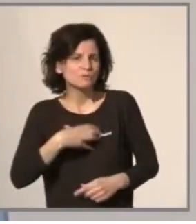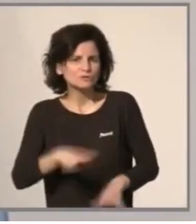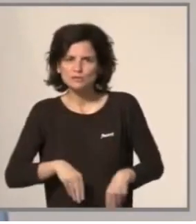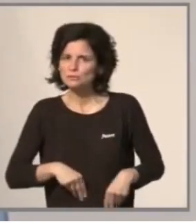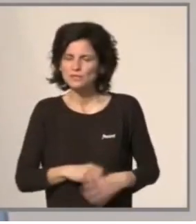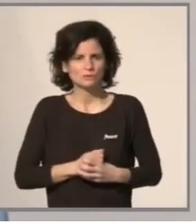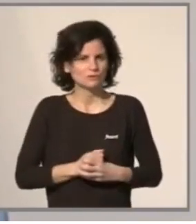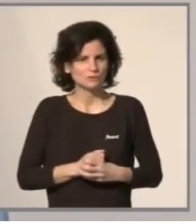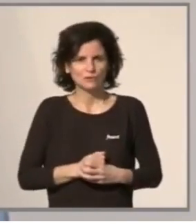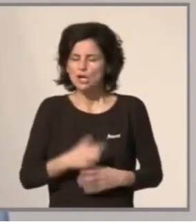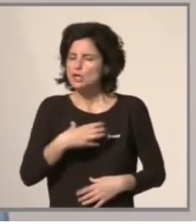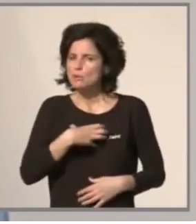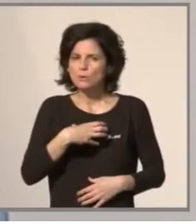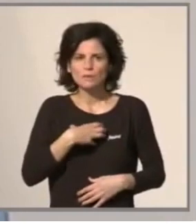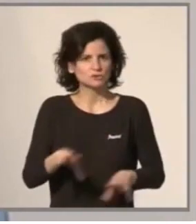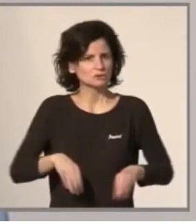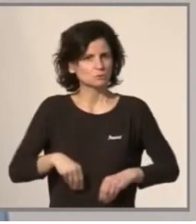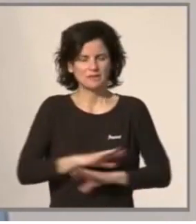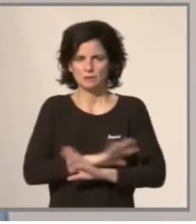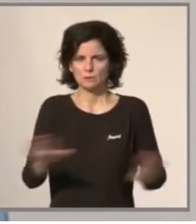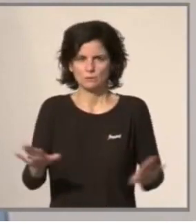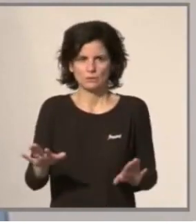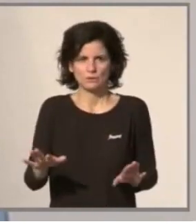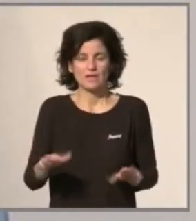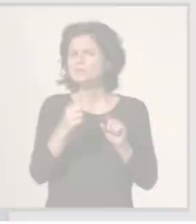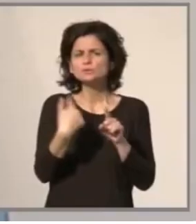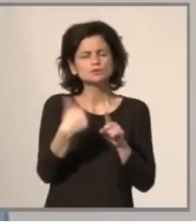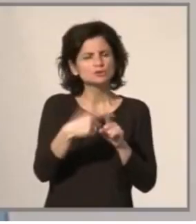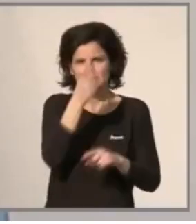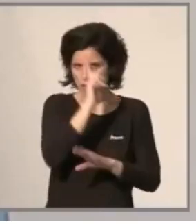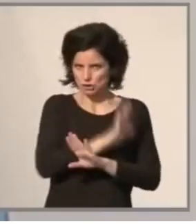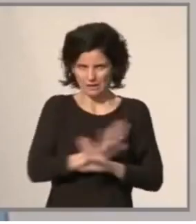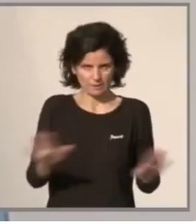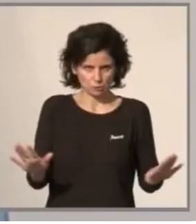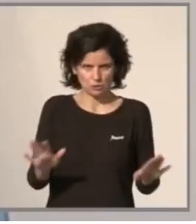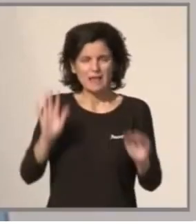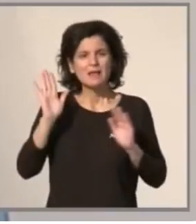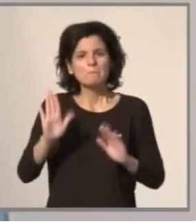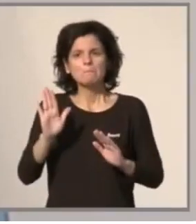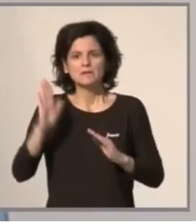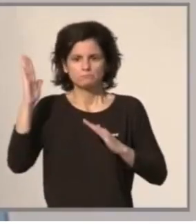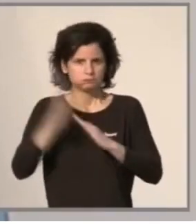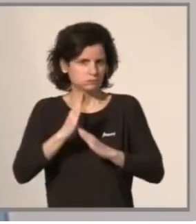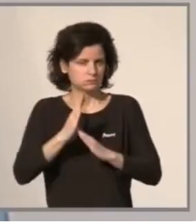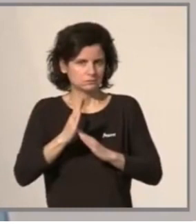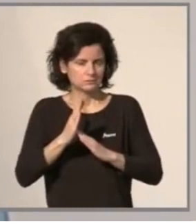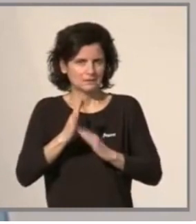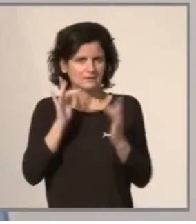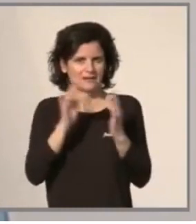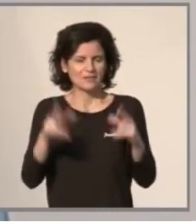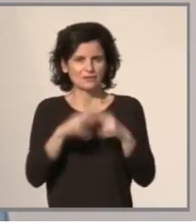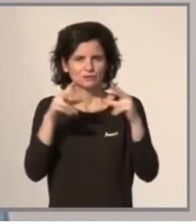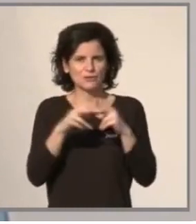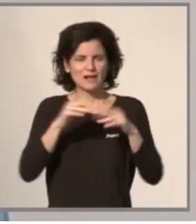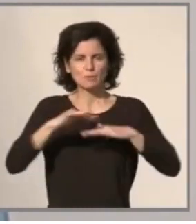I sabem que el que funciona és restringir mobilitat i relacions socials. I no es tracta de tenir-li fòbia a ningú. En tot cas,